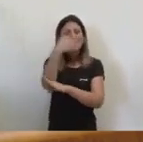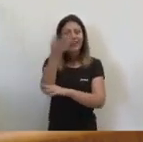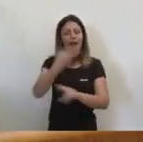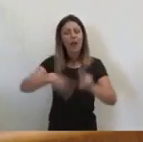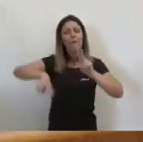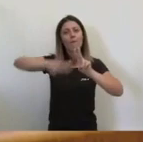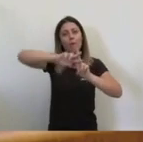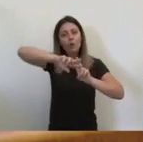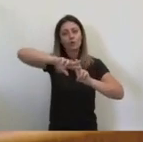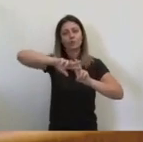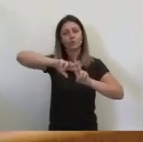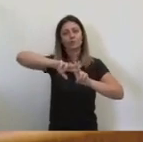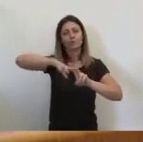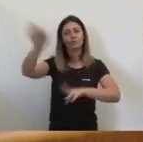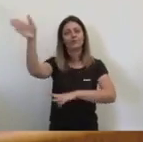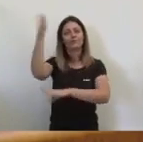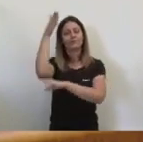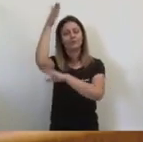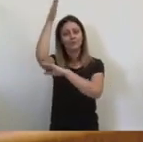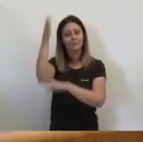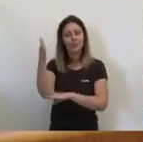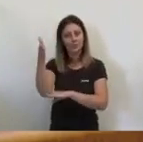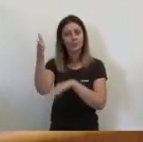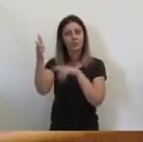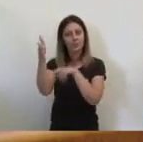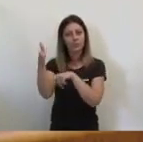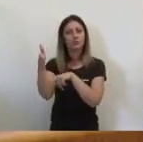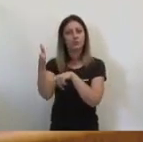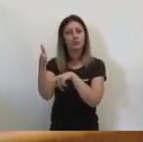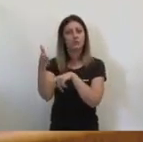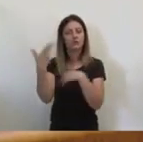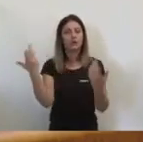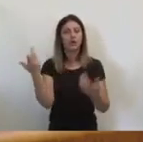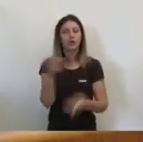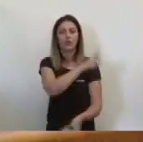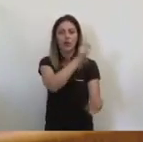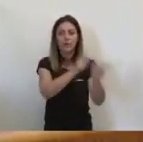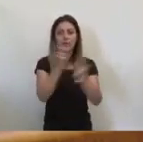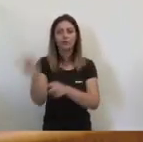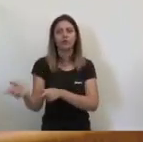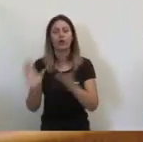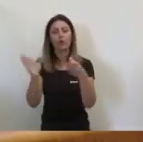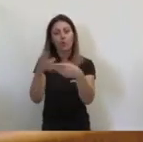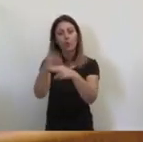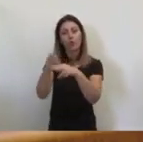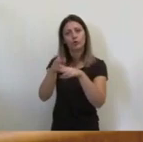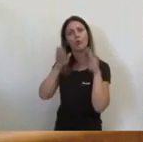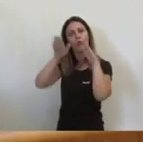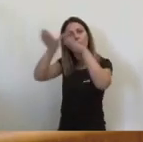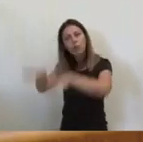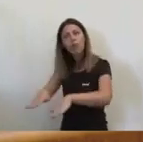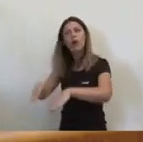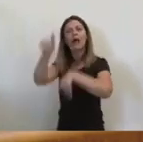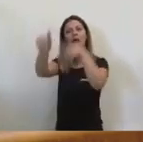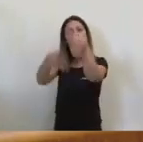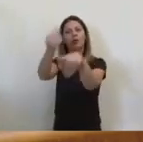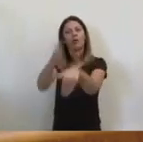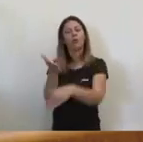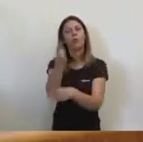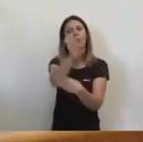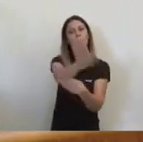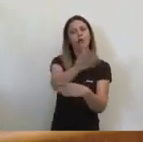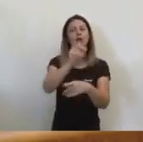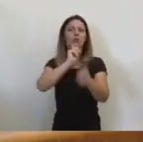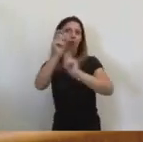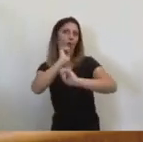en una mà i s'ha de dir molt clar que hi ha uns senyors seguidors d'un partit polític que es presenta a les eleccions i que